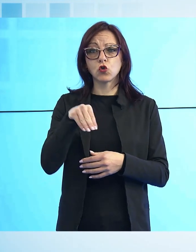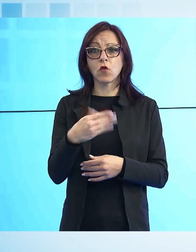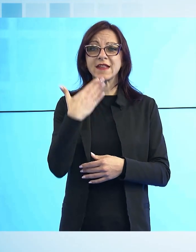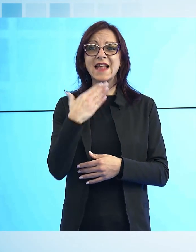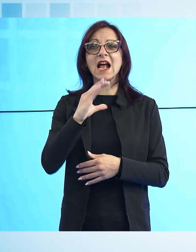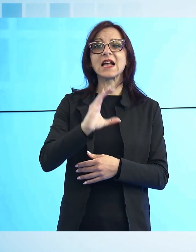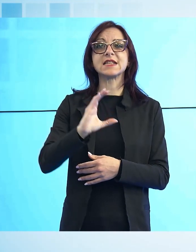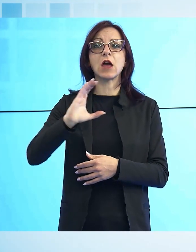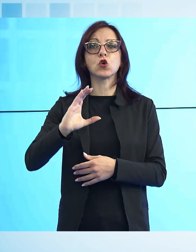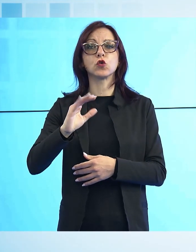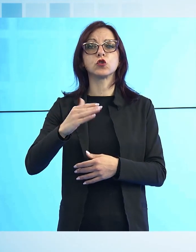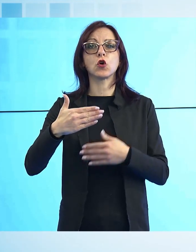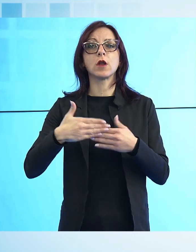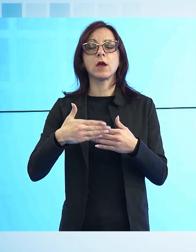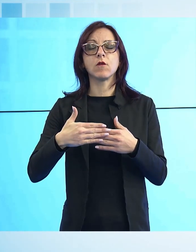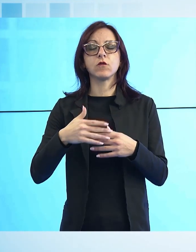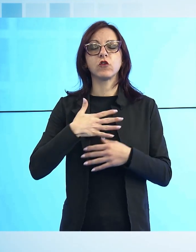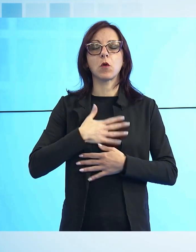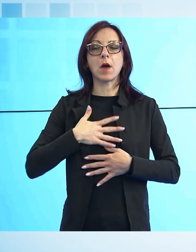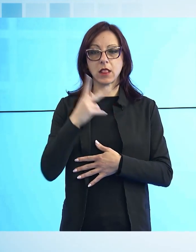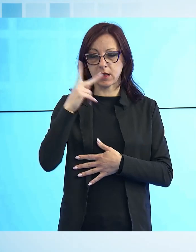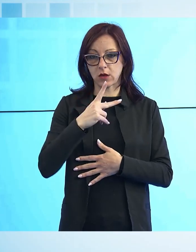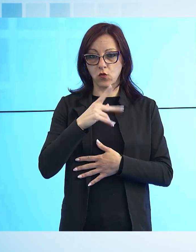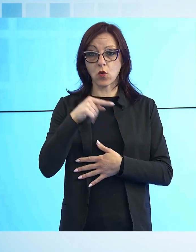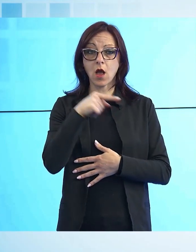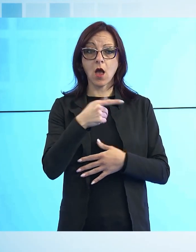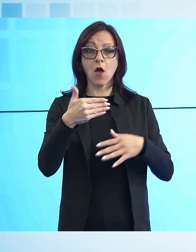Controne a Bani di Lucca ha ferito un uomo ad una mano.